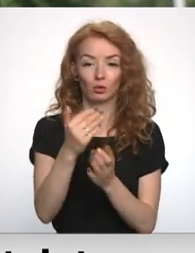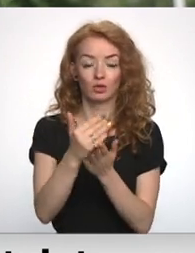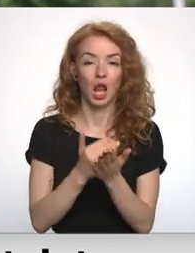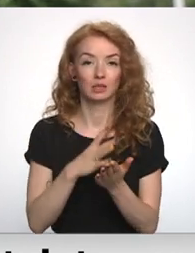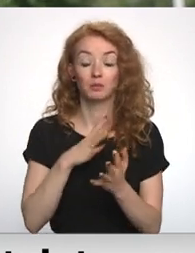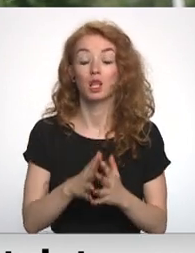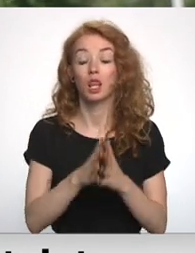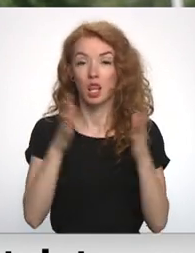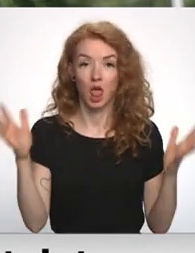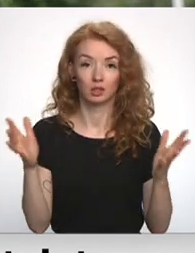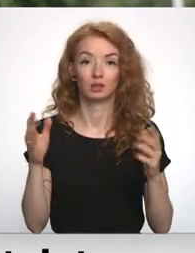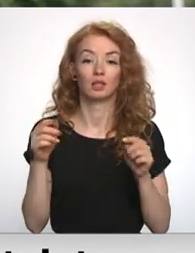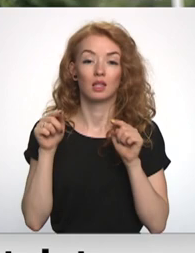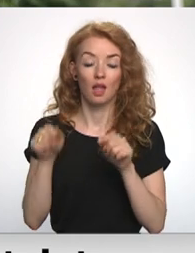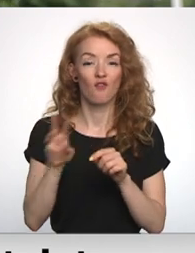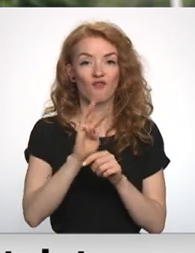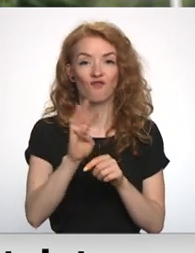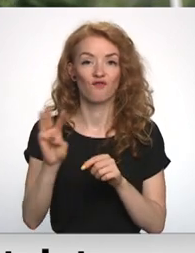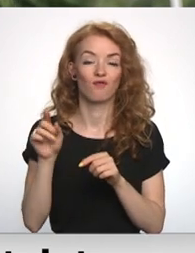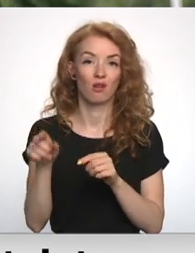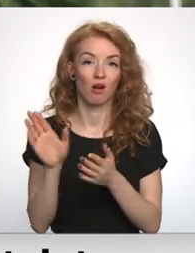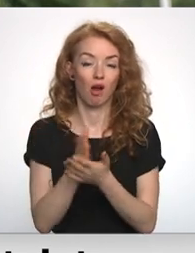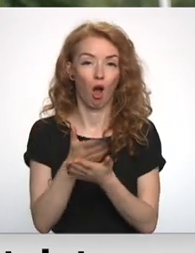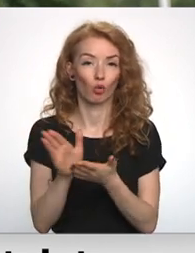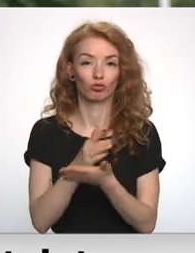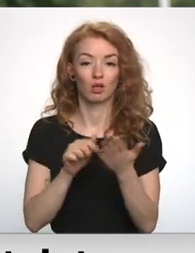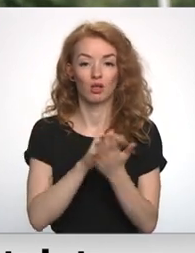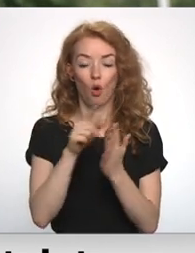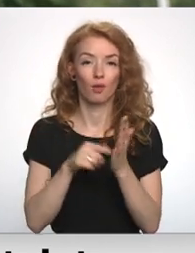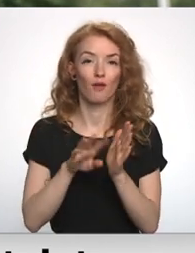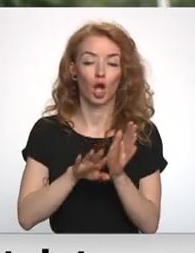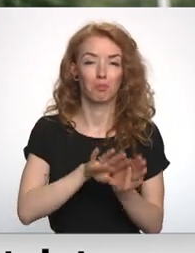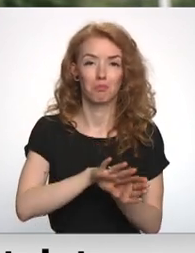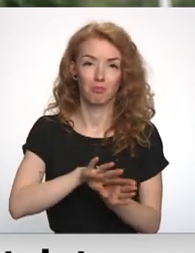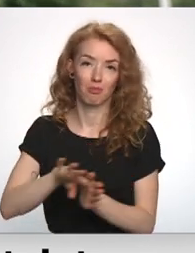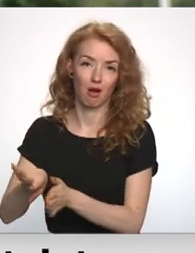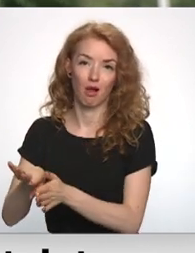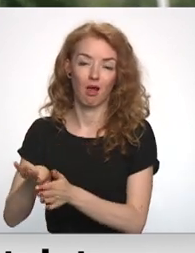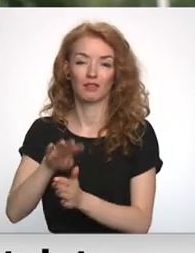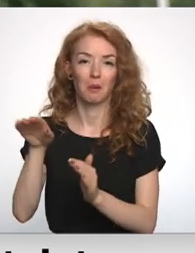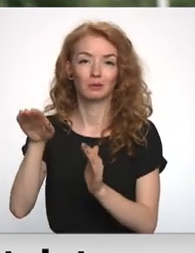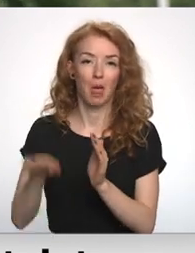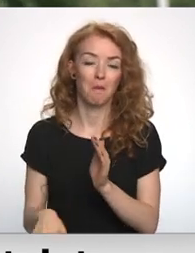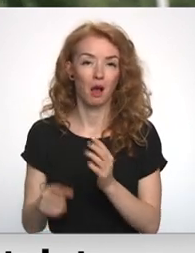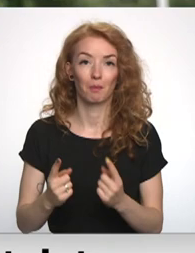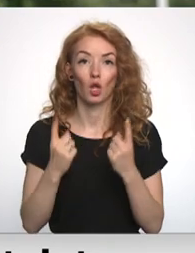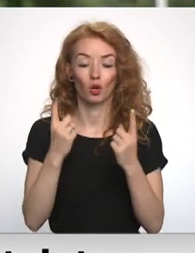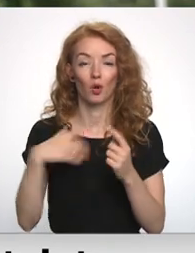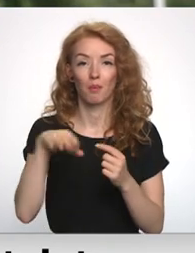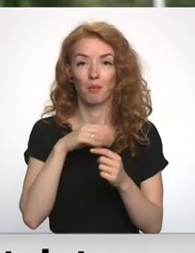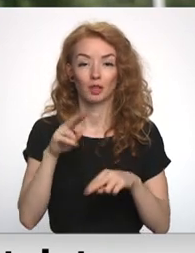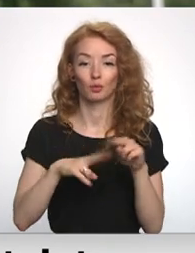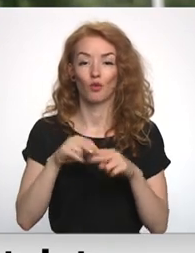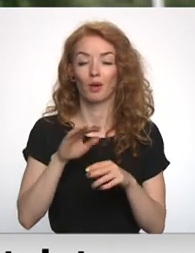tik lelī, ka tēri tei mājaslapu kortošanas jautājums ir tika nulikts zamokā prioritātī, nemot vārāk, ka mēs būvējam